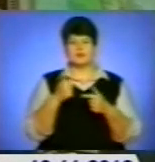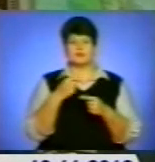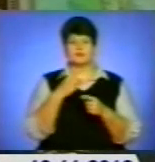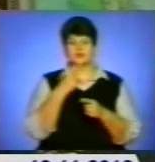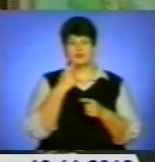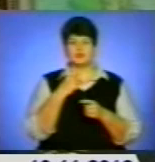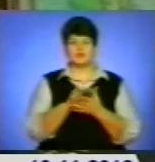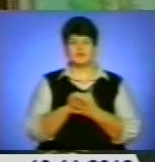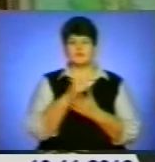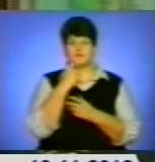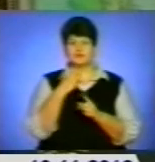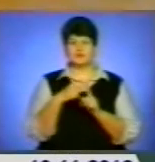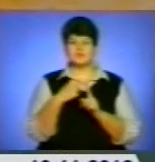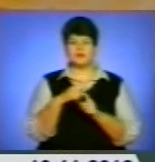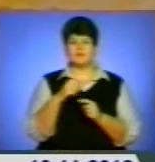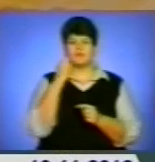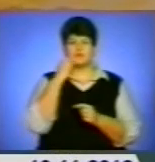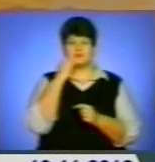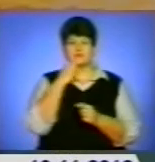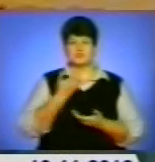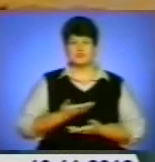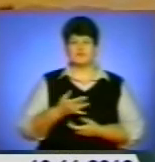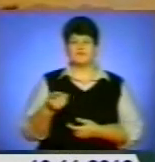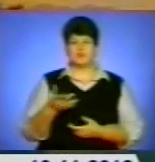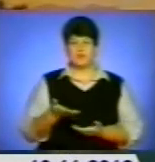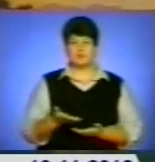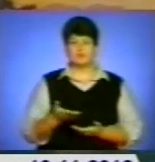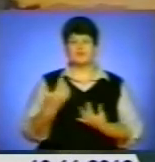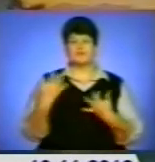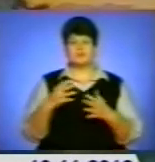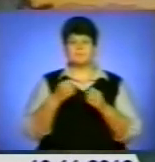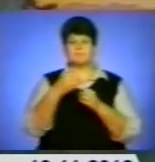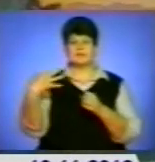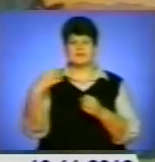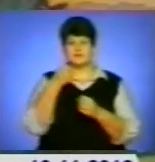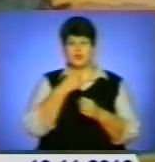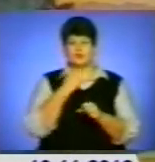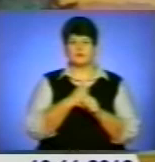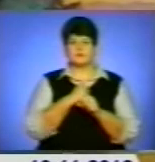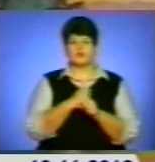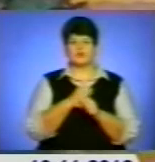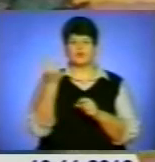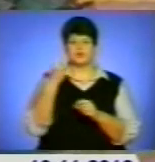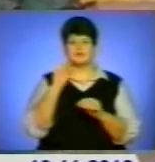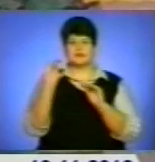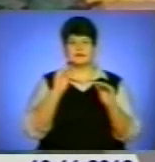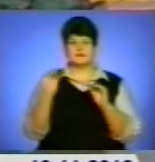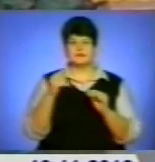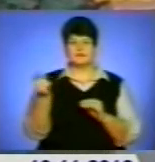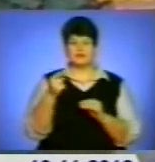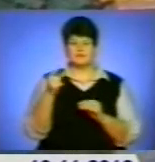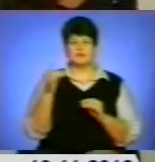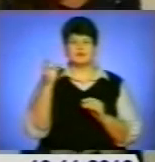Христа в Москві. Проживає метець у Тернополі. Уже понад 15 років працює художником-декоратором обласній державній